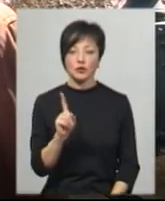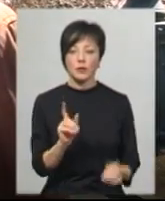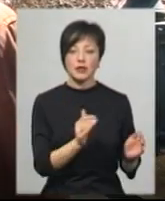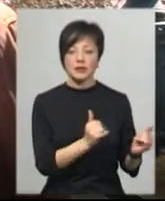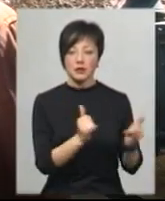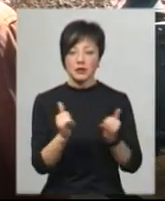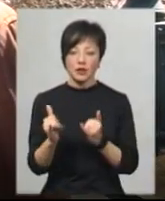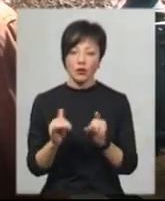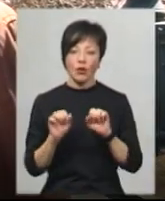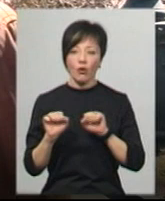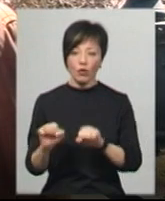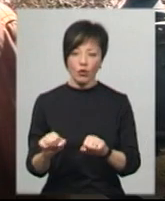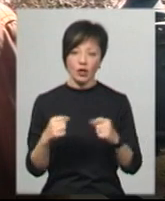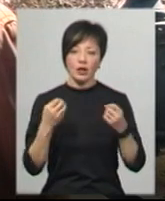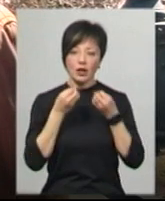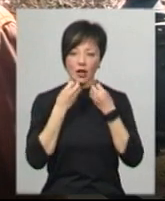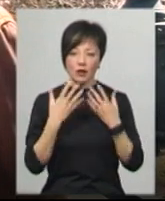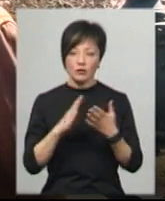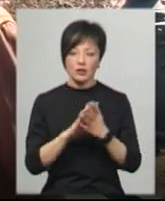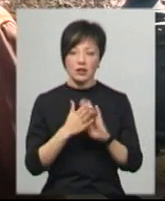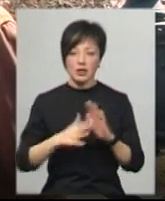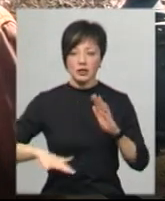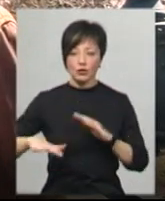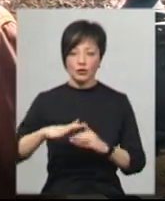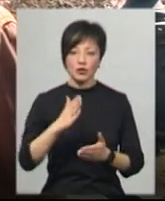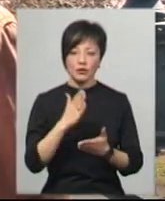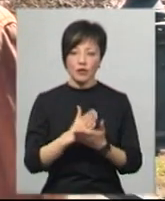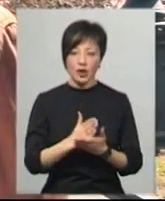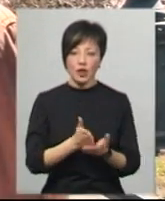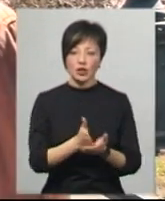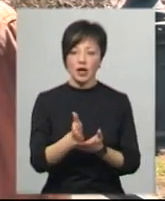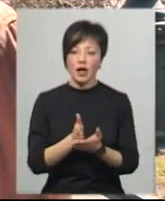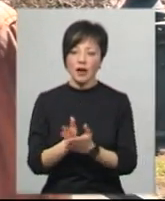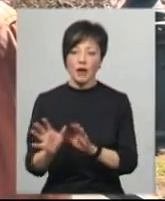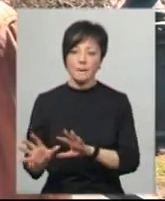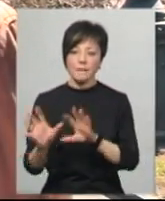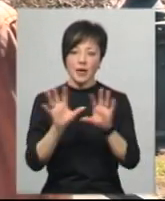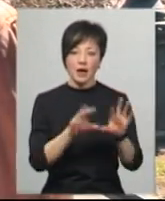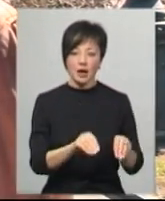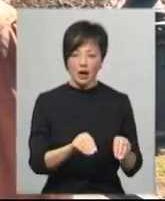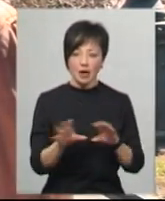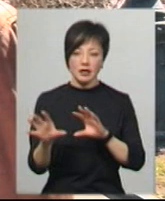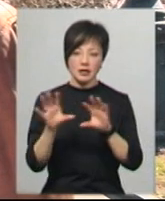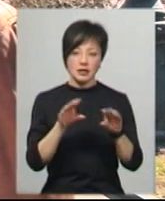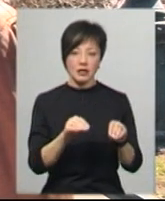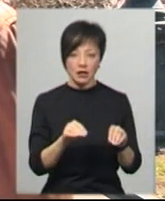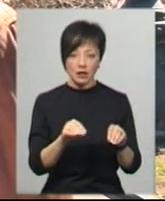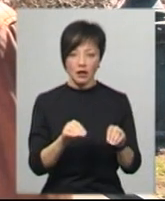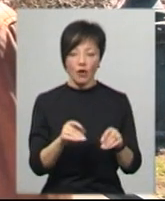охорони та збереження в належному стані середовища, існування, перебування, шляхів міграції, живих водних біоресурсів